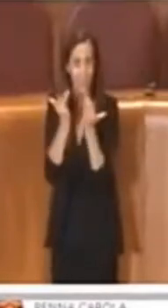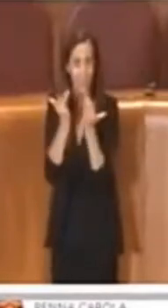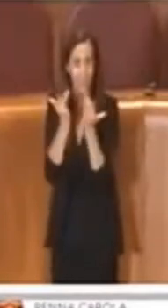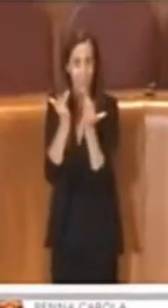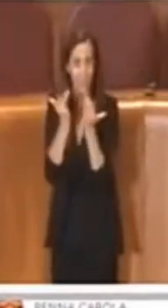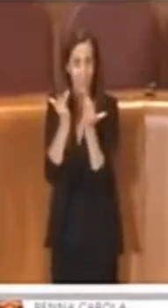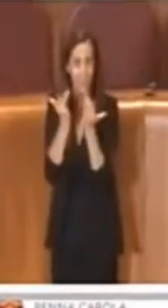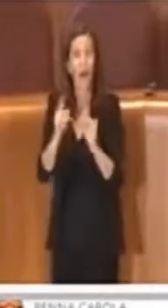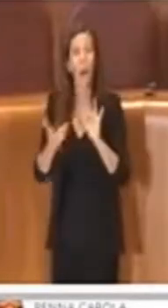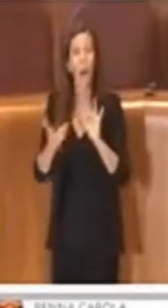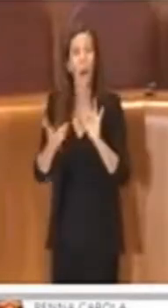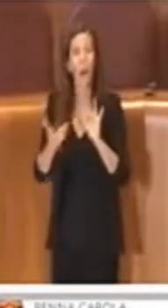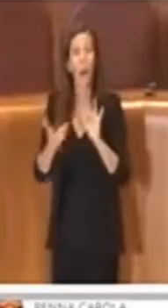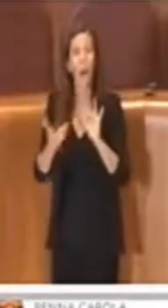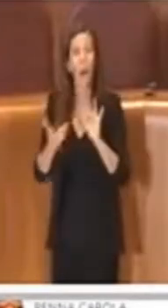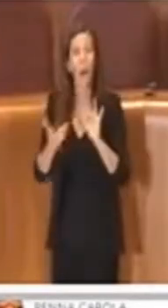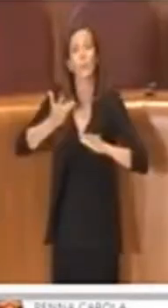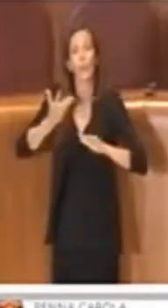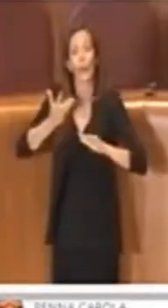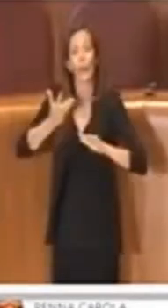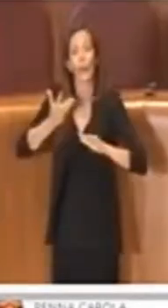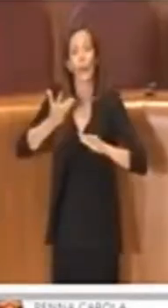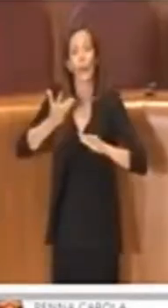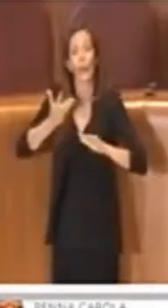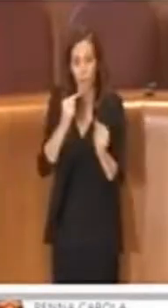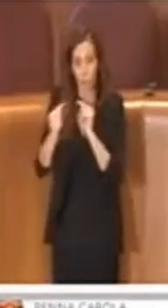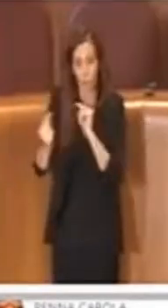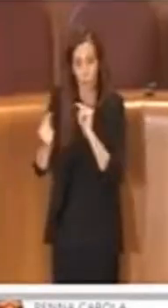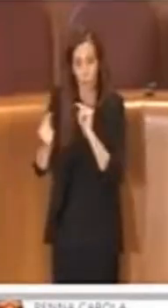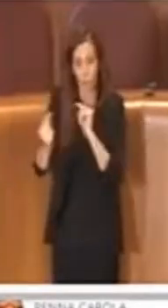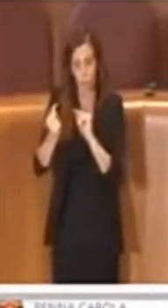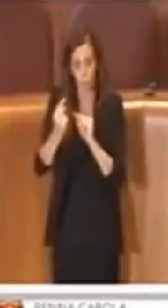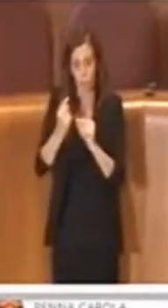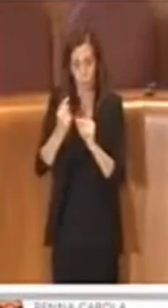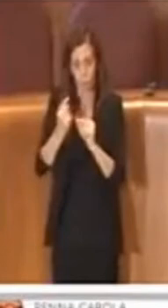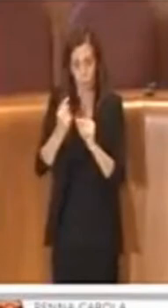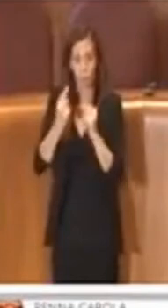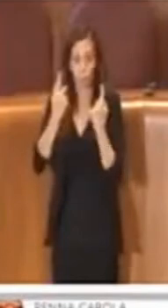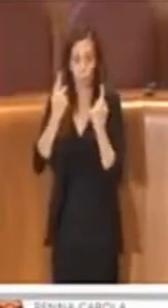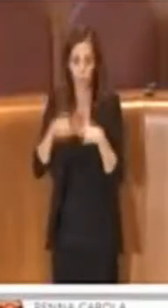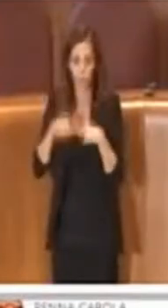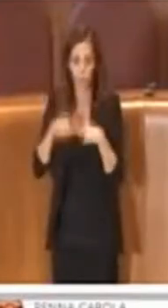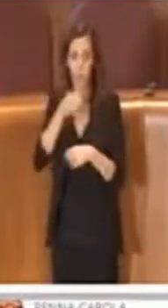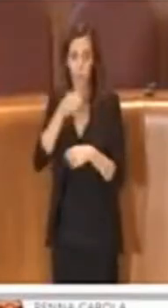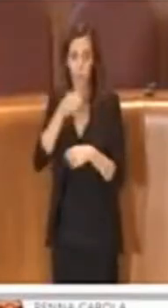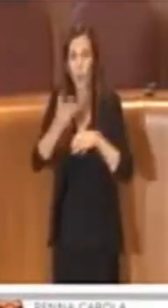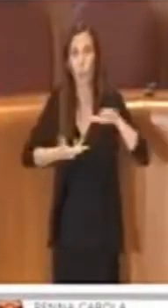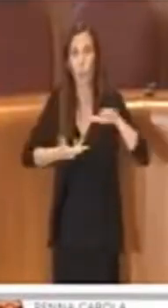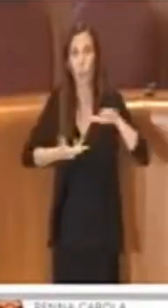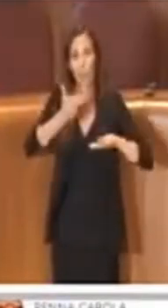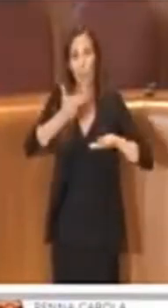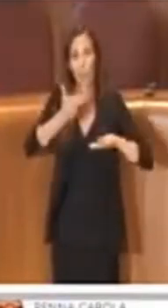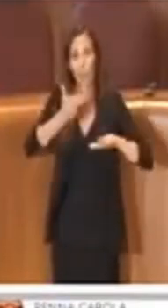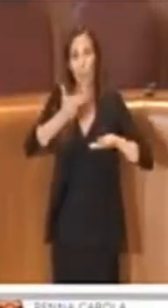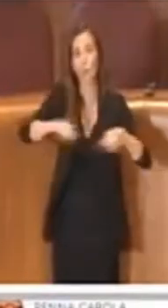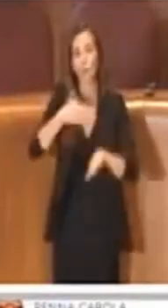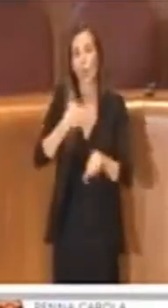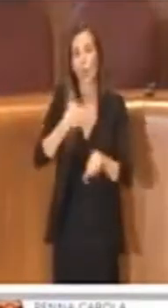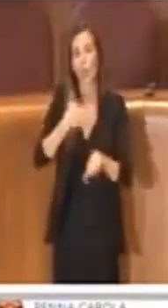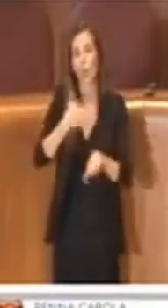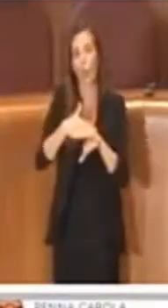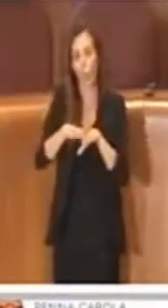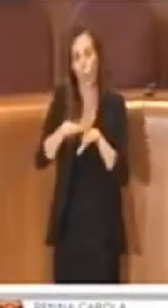sta discutendo e che saranno oggetto appunto di un'interlocuzione di maggioranza con le commissioni competenti